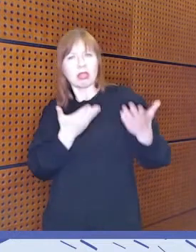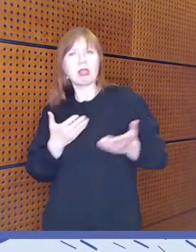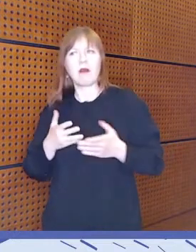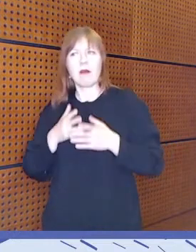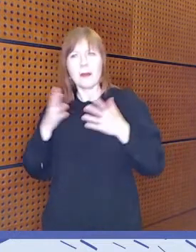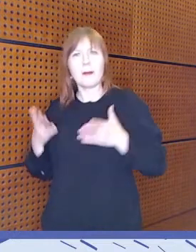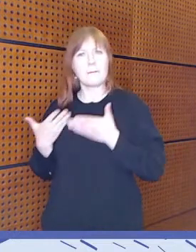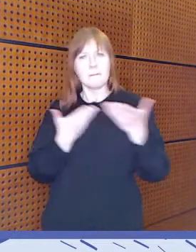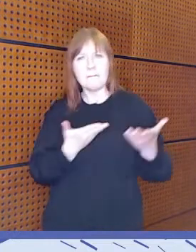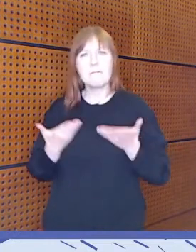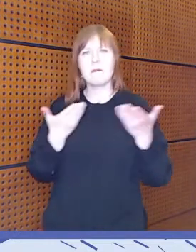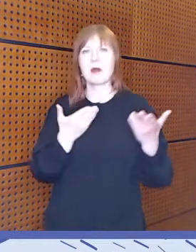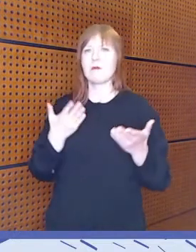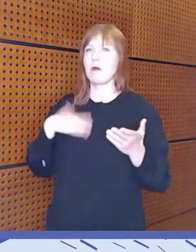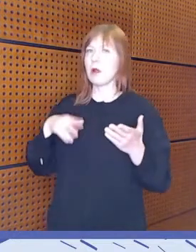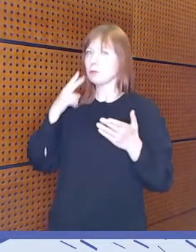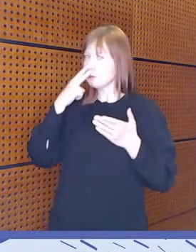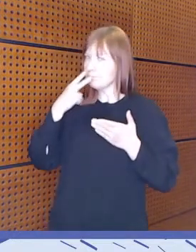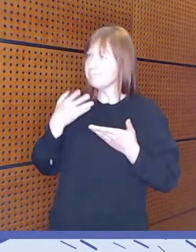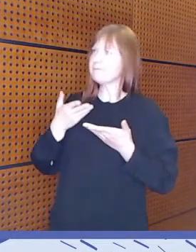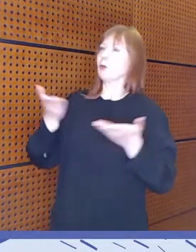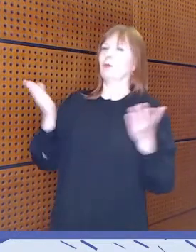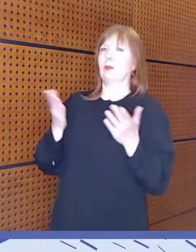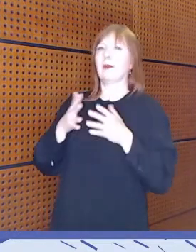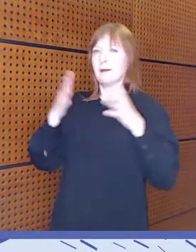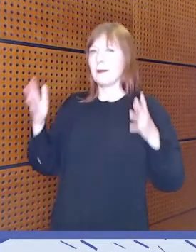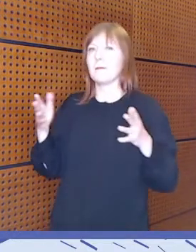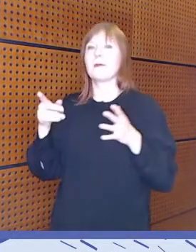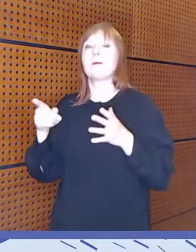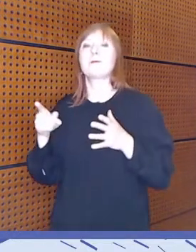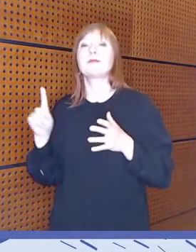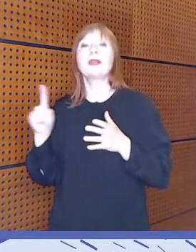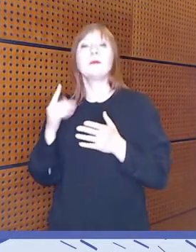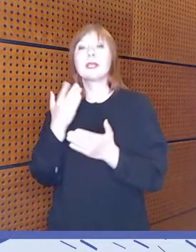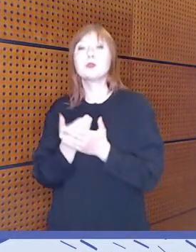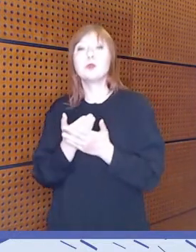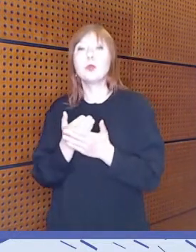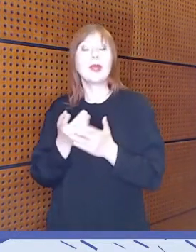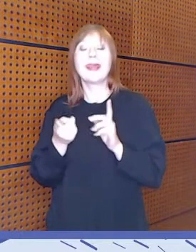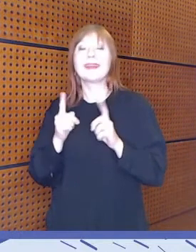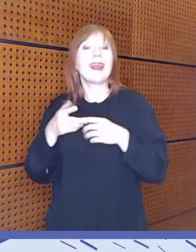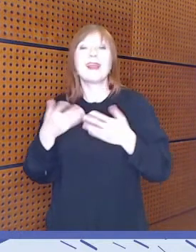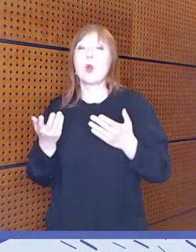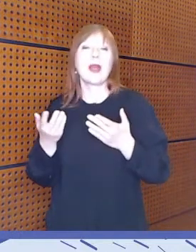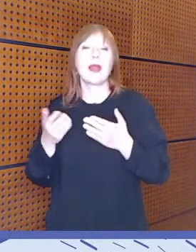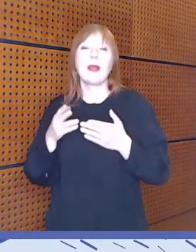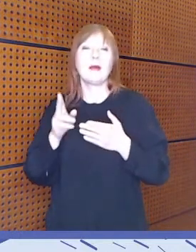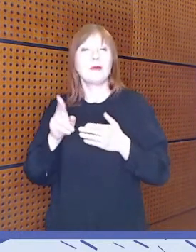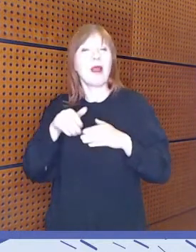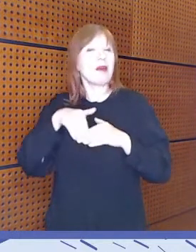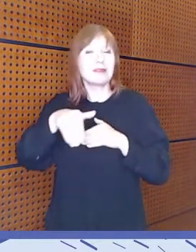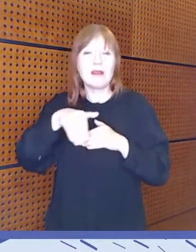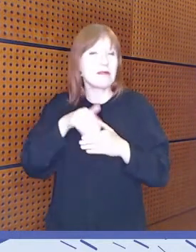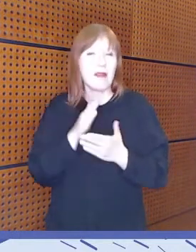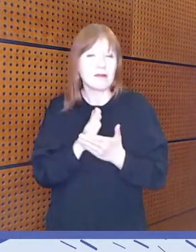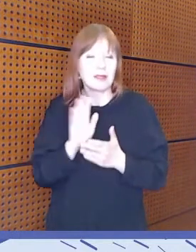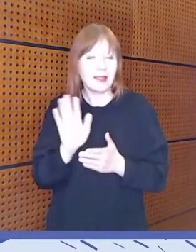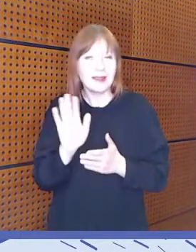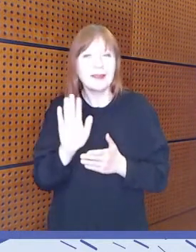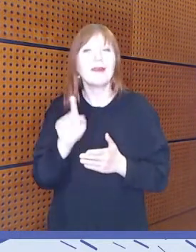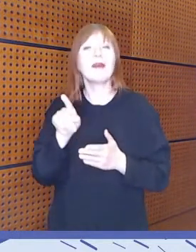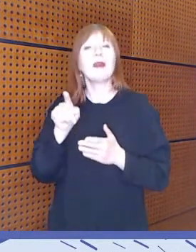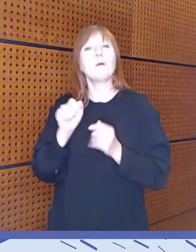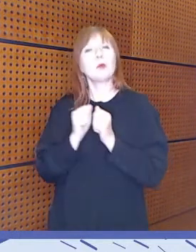näkyvyyttä siinä. Syynä siihen ei suinkaan nähty mitään erityisiä asenteellisia asioita, ehkä ennemminkin, vaan että